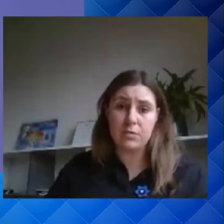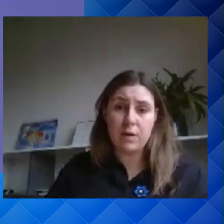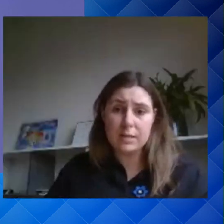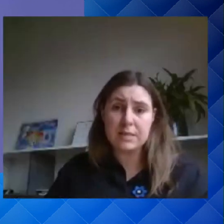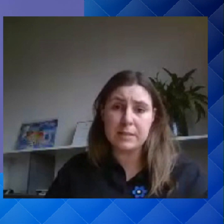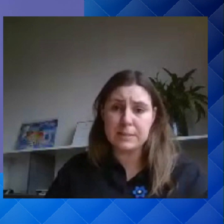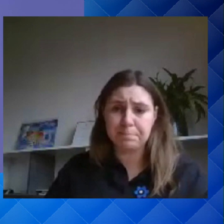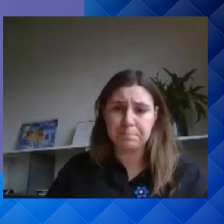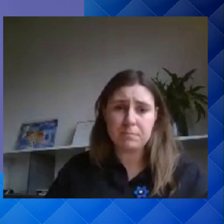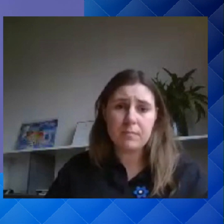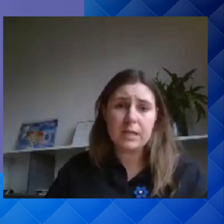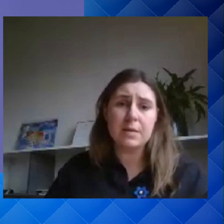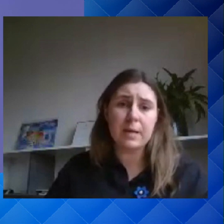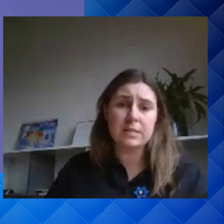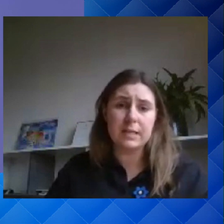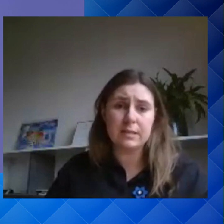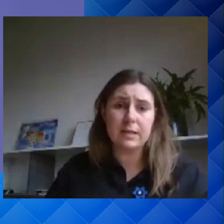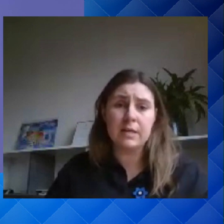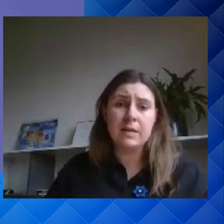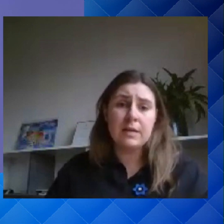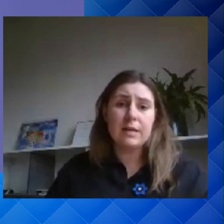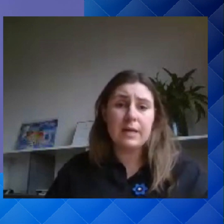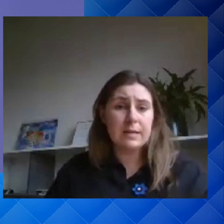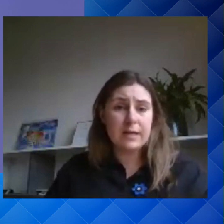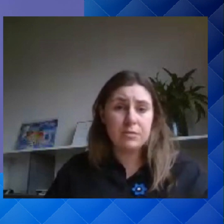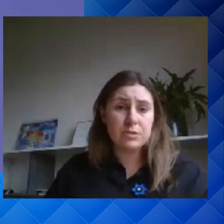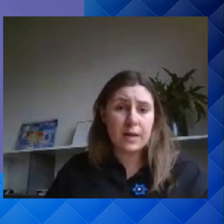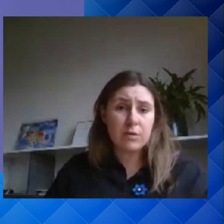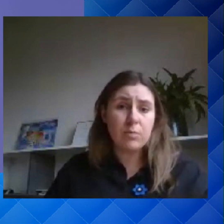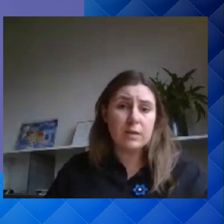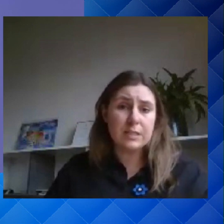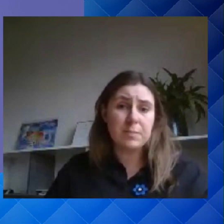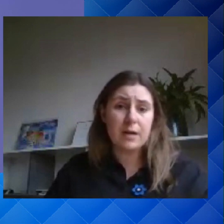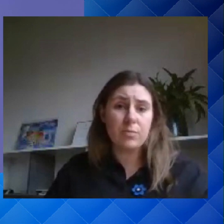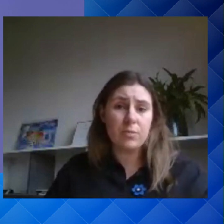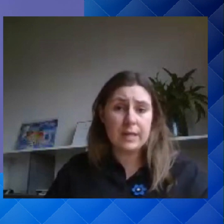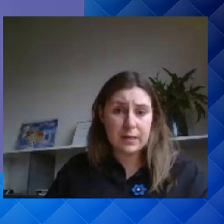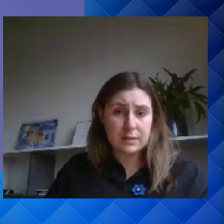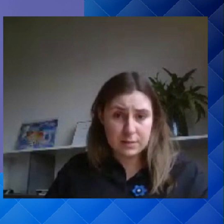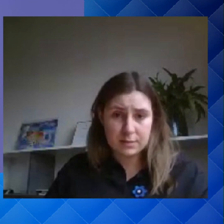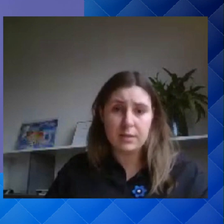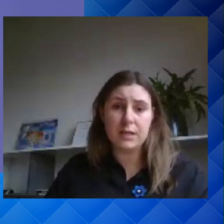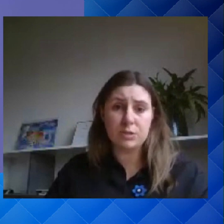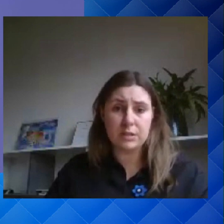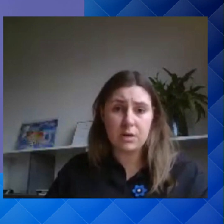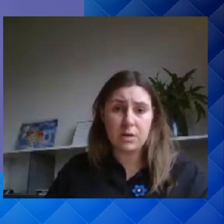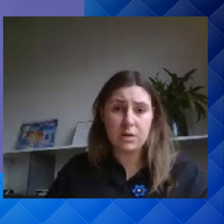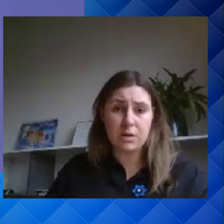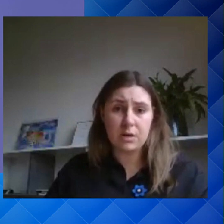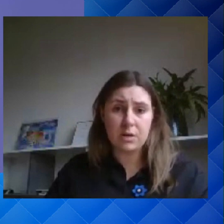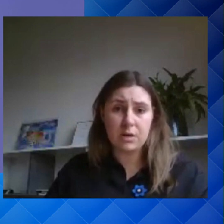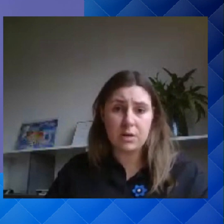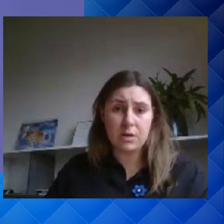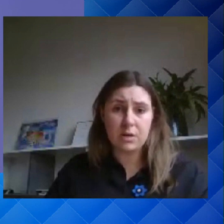sagedamini kui varasemalt. See pärast, et eelkõige just arengumaades praegu linnad jõudsalt